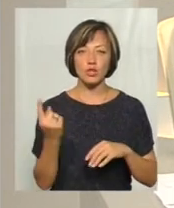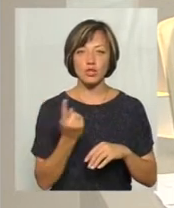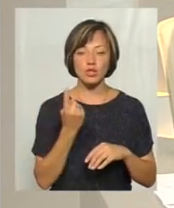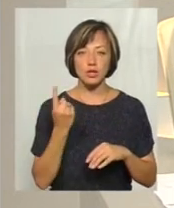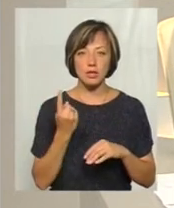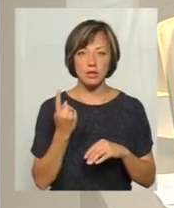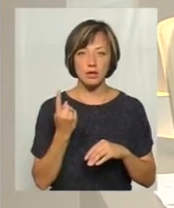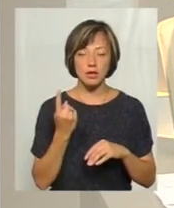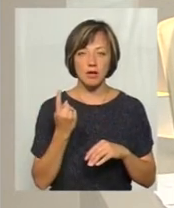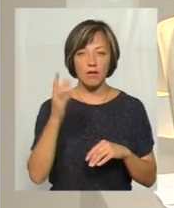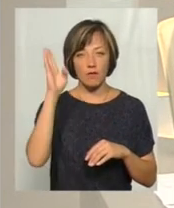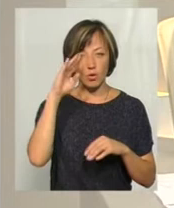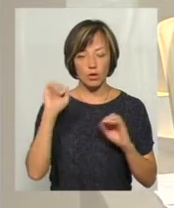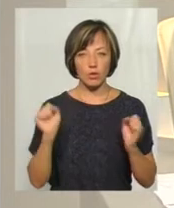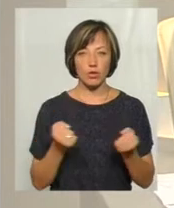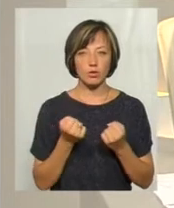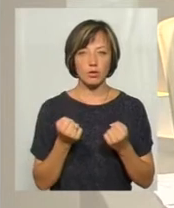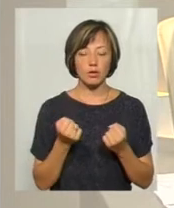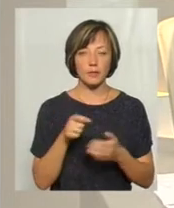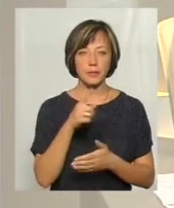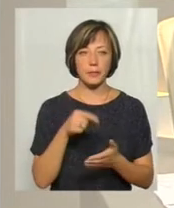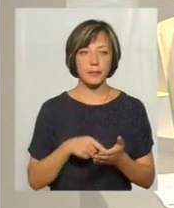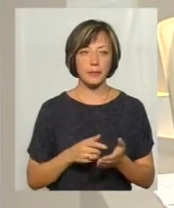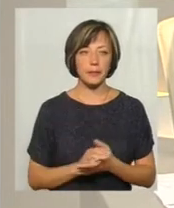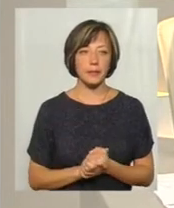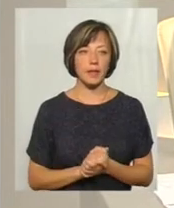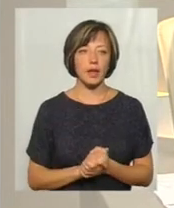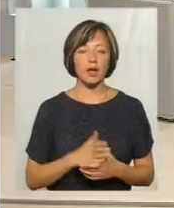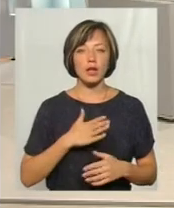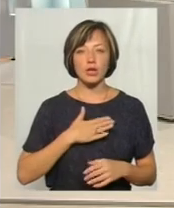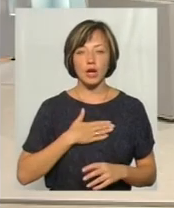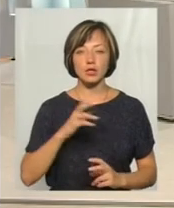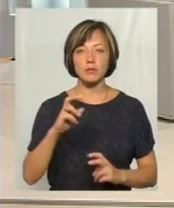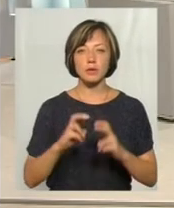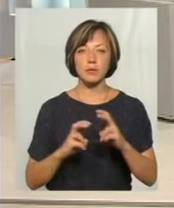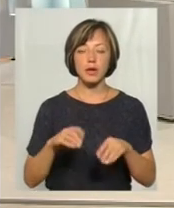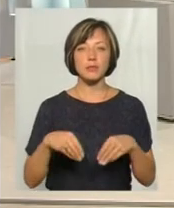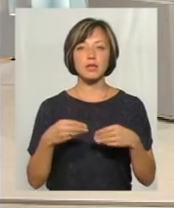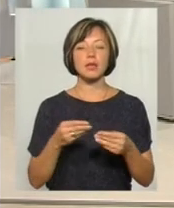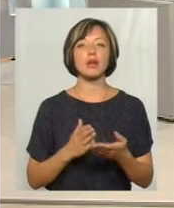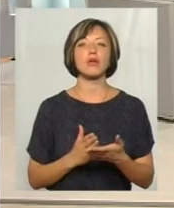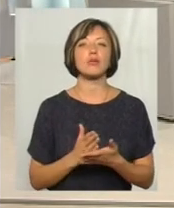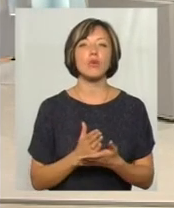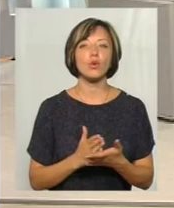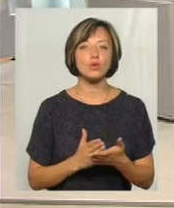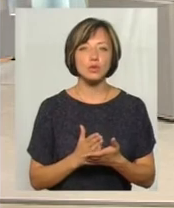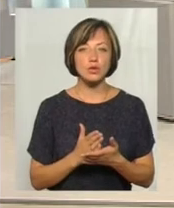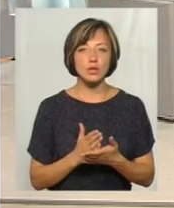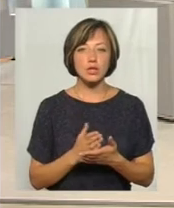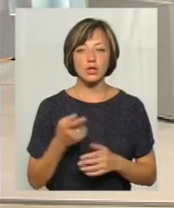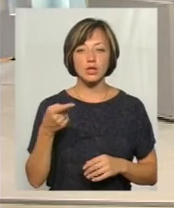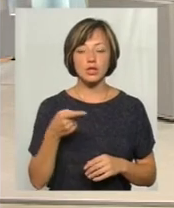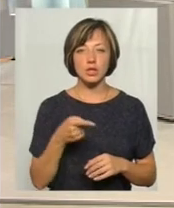обліку води холодної? Ну, якщо брати, що наше підприємство надає послугу 1700